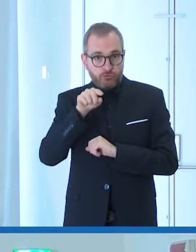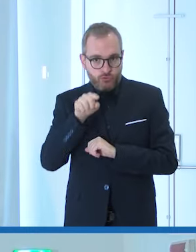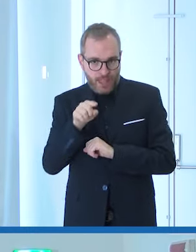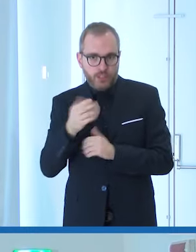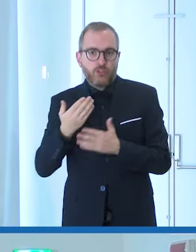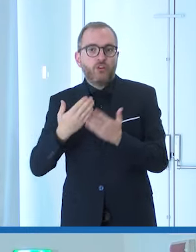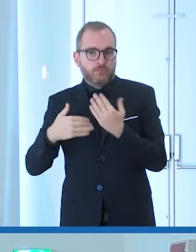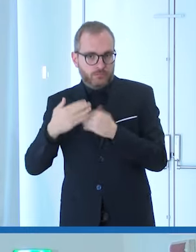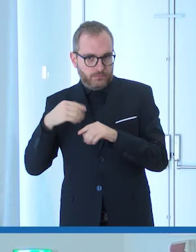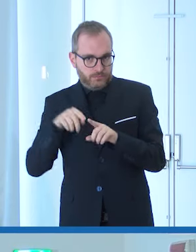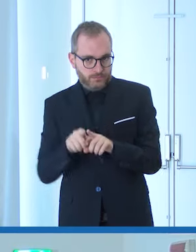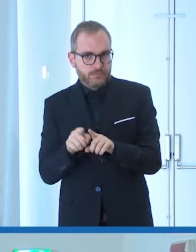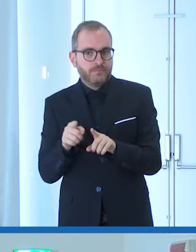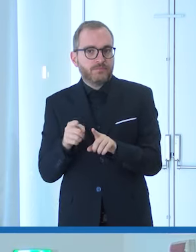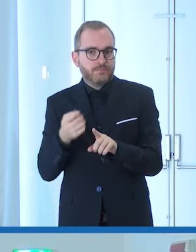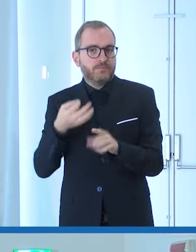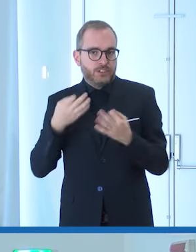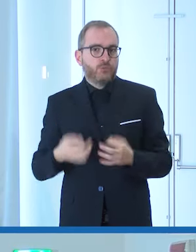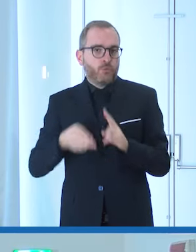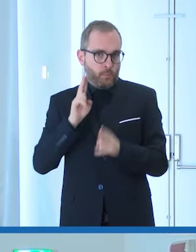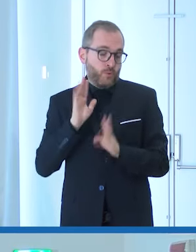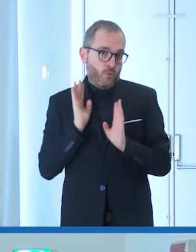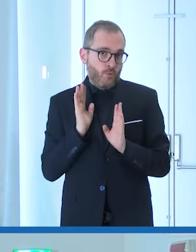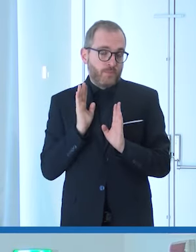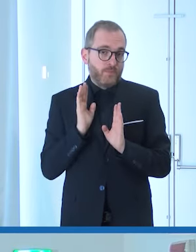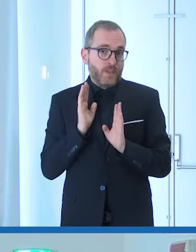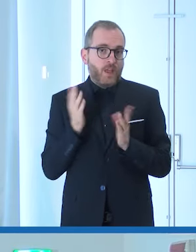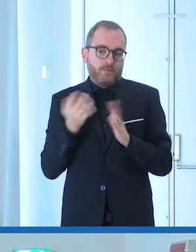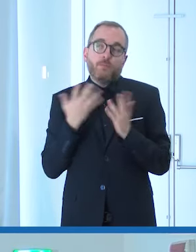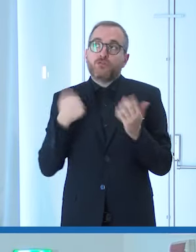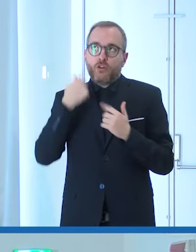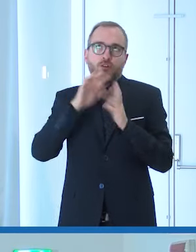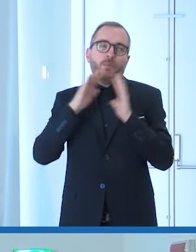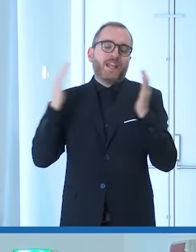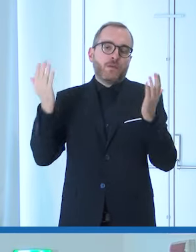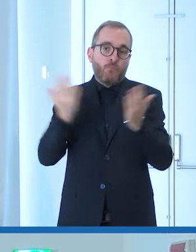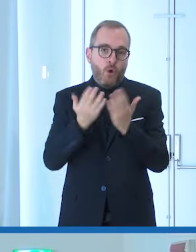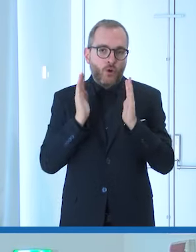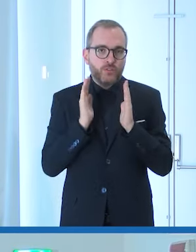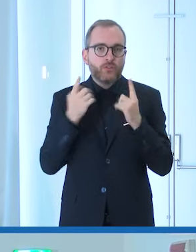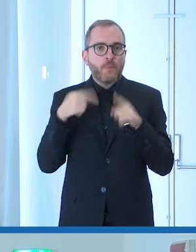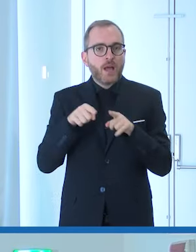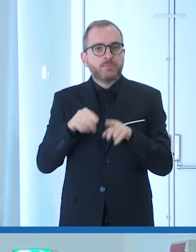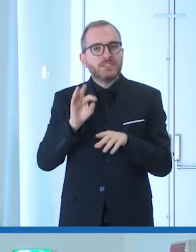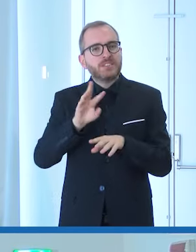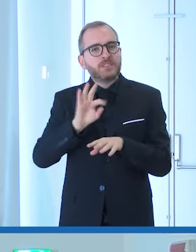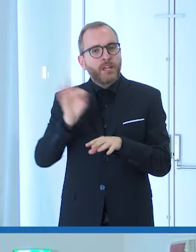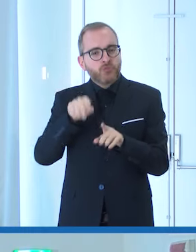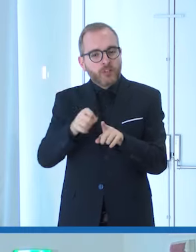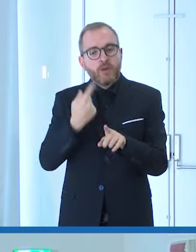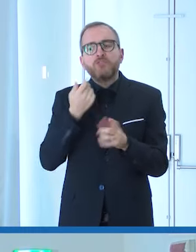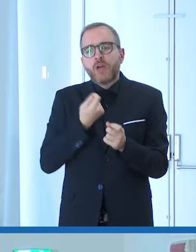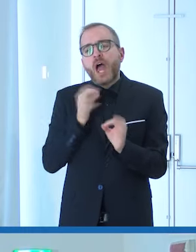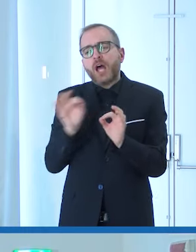stime naturalmente perché non sappiamo quanto siano le persone con disabilità nel mondo ha una certa condizione di disabilità